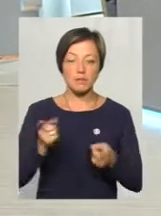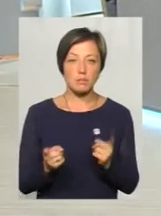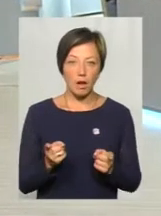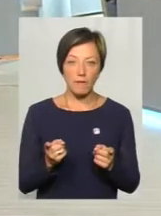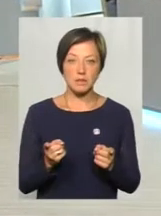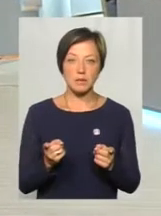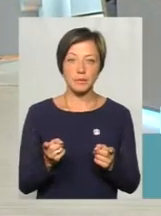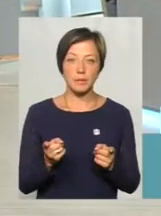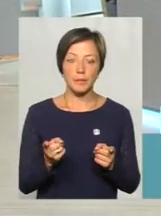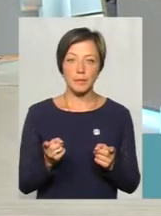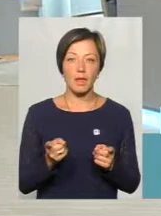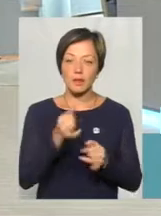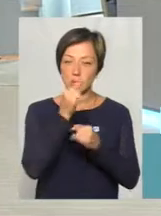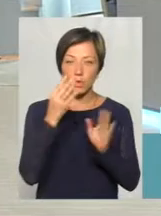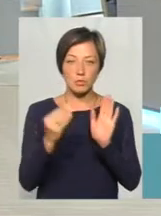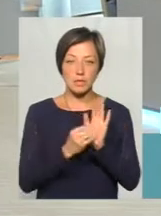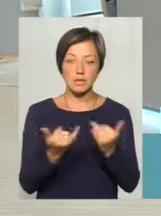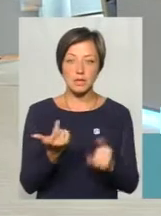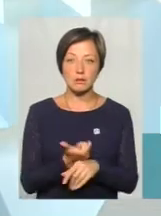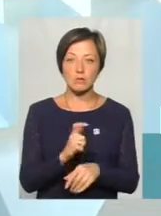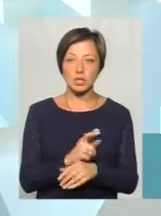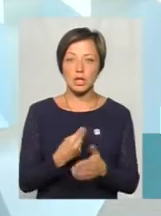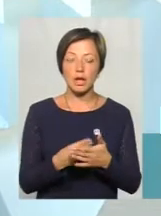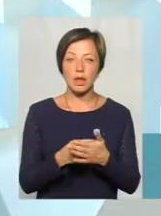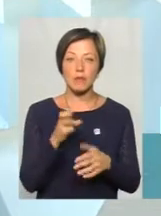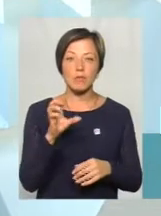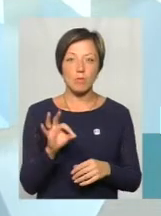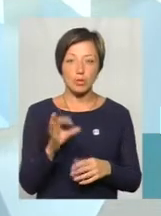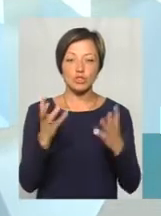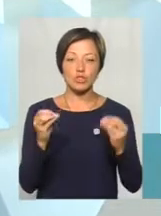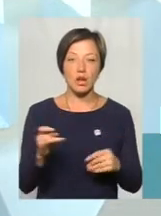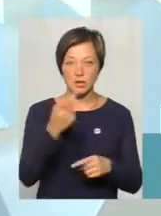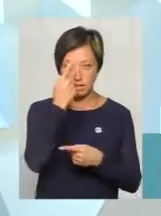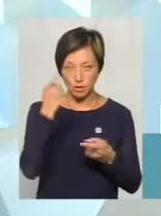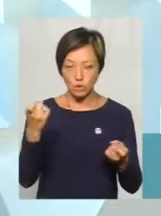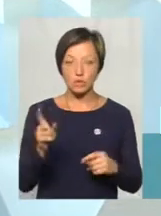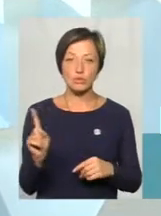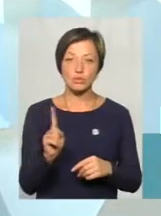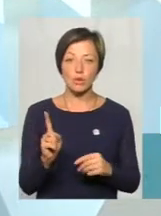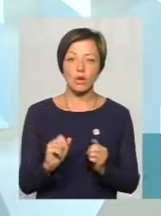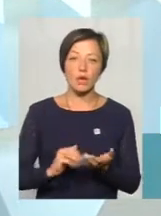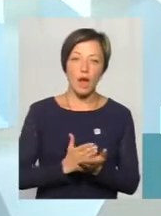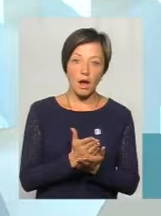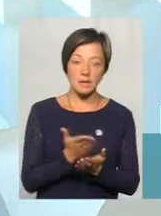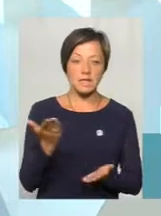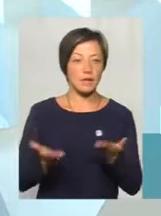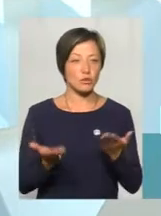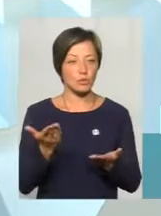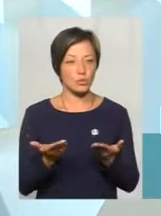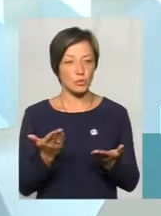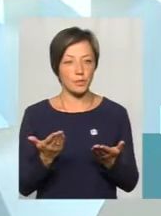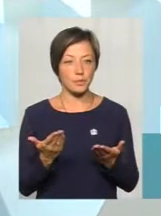Насправді, не могли ми поставити зараз більший тариф, тому що, ще раз скажу, якість. Якщо